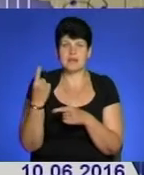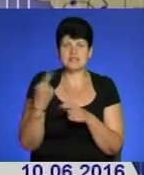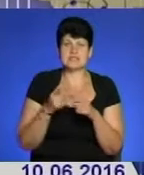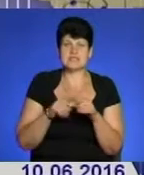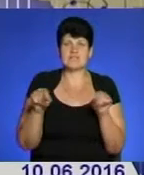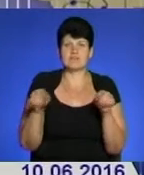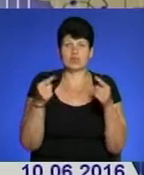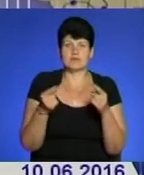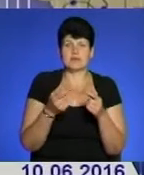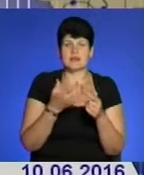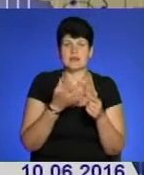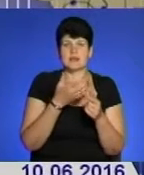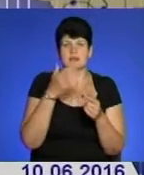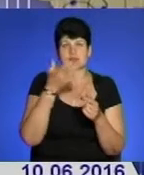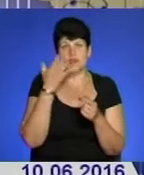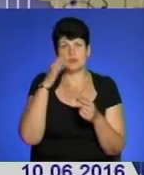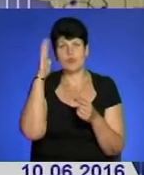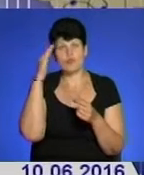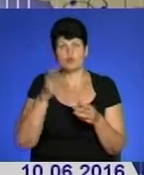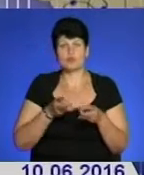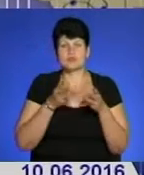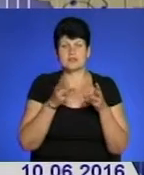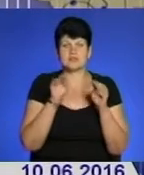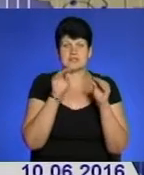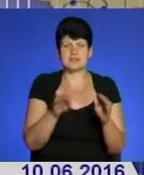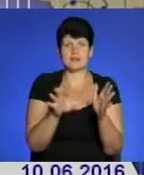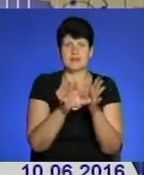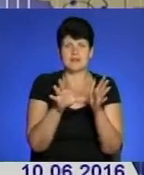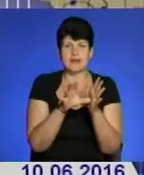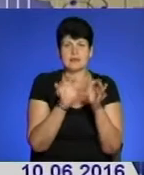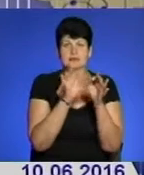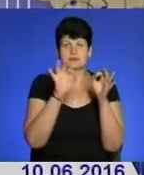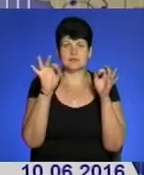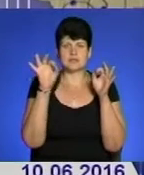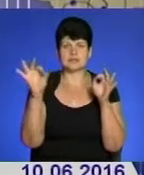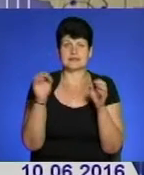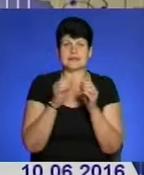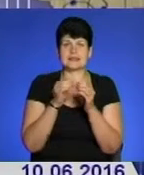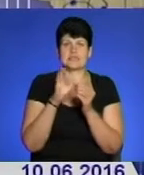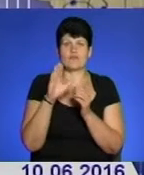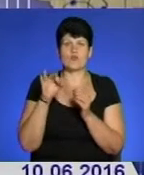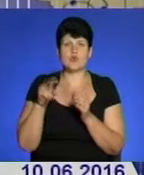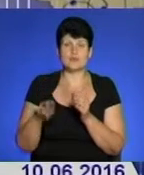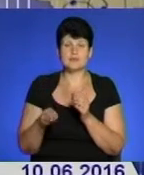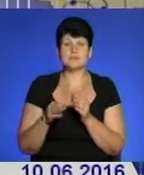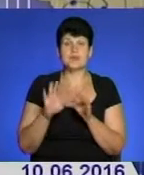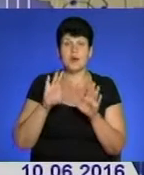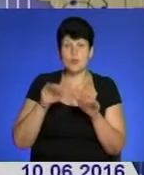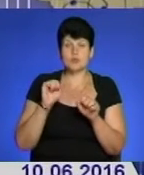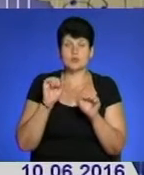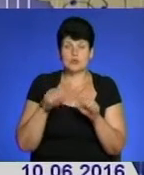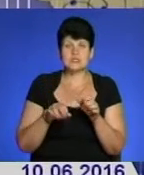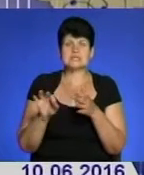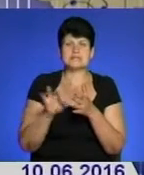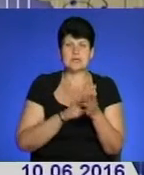відновлення тепло- та водопостачання, встановлення трансформатора, будівництво електролінії на 10 вольт. Відтак згодом зможуть одразу